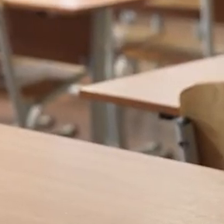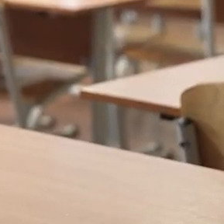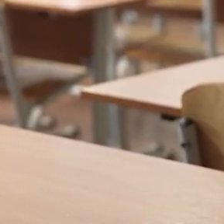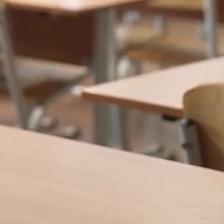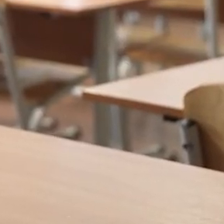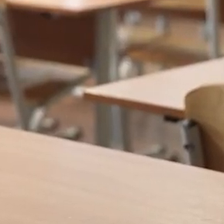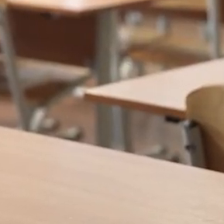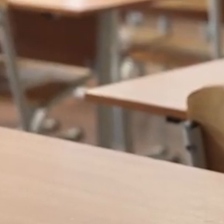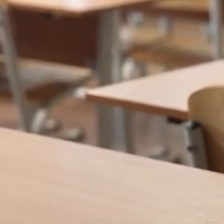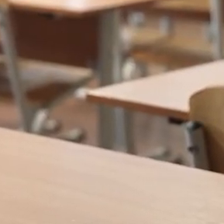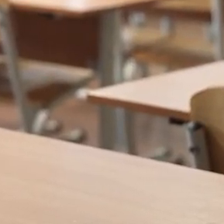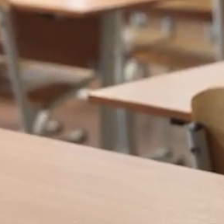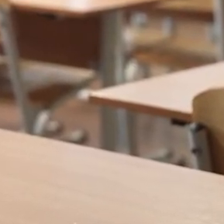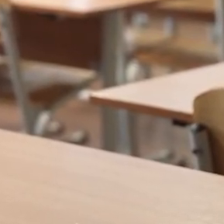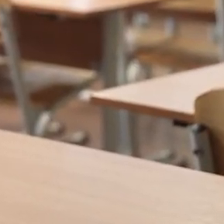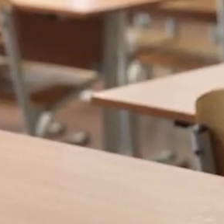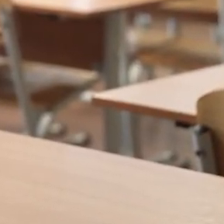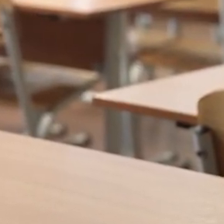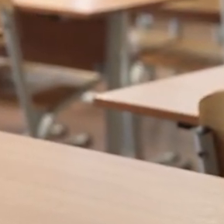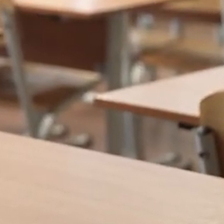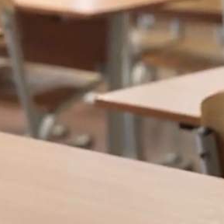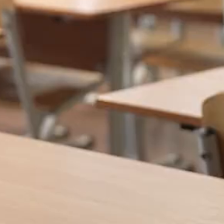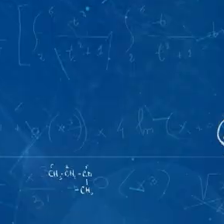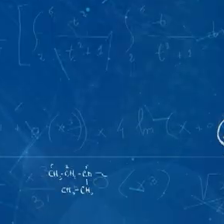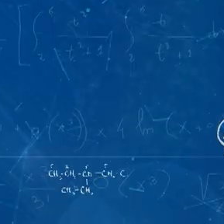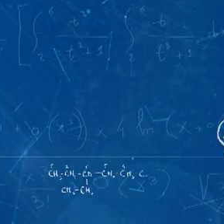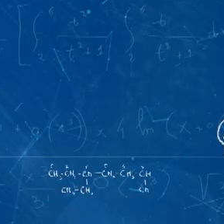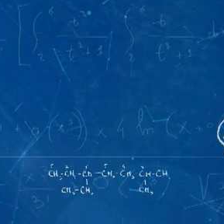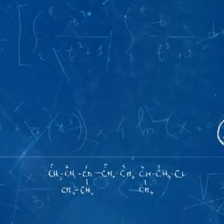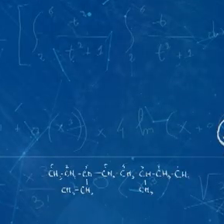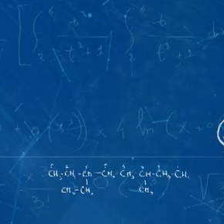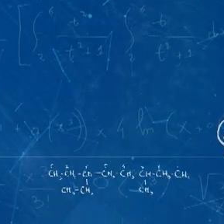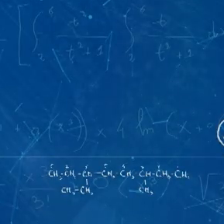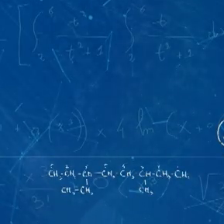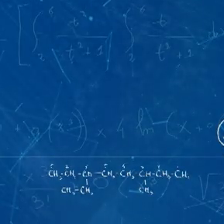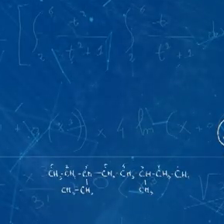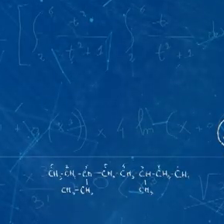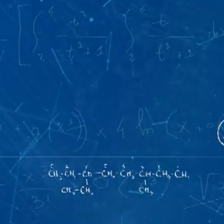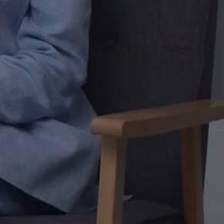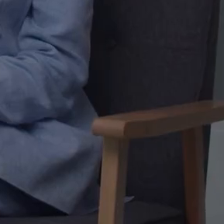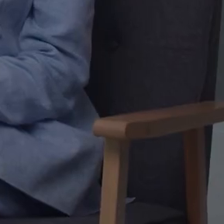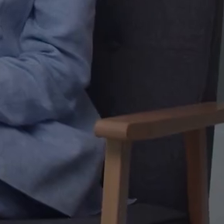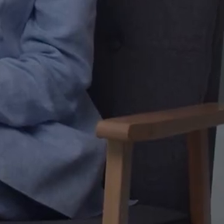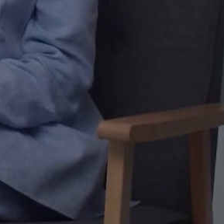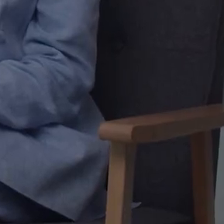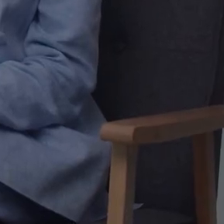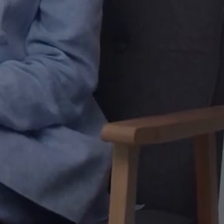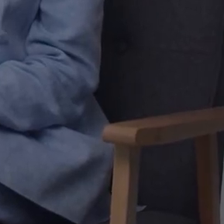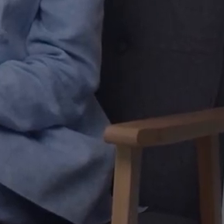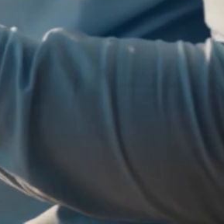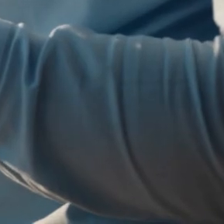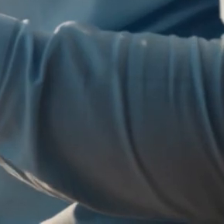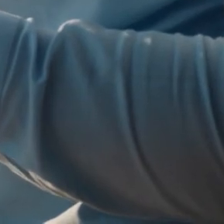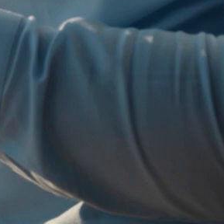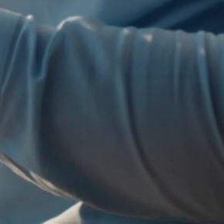навчитись користуватися, то можна буде досягти, чого заволодно. Що таке соціальні стереотипи? Завжди є факти,